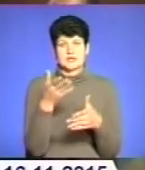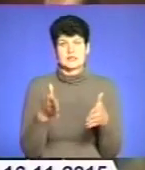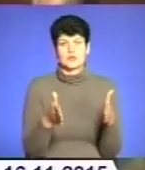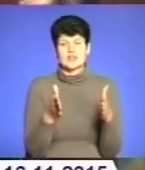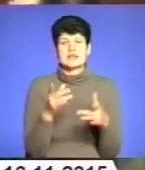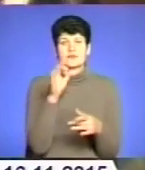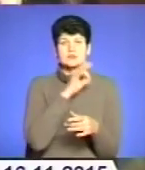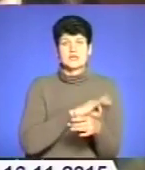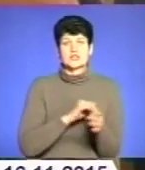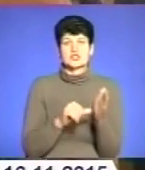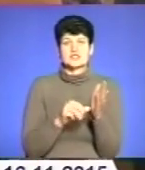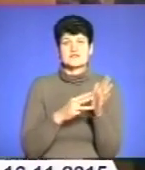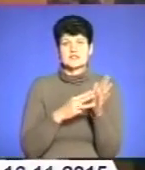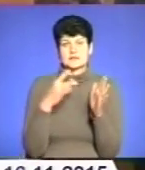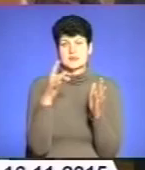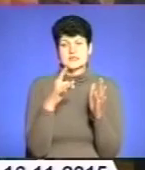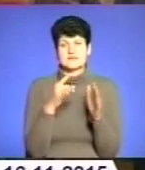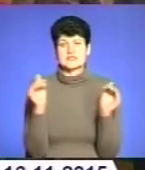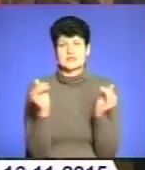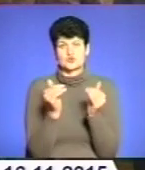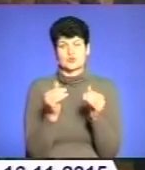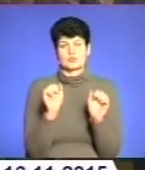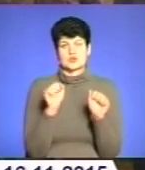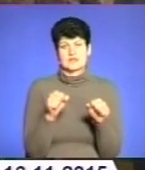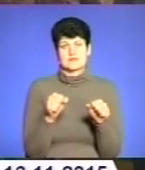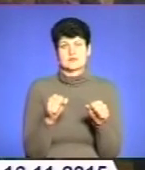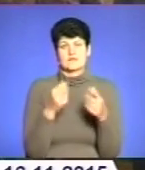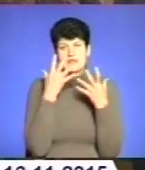-8 разів знижує можливість наїзду на пішохода в темну пору доби.